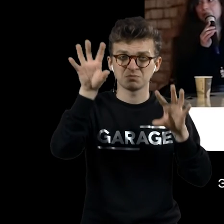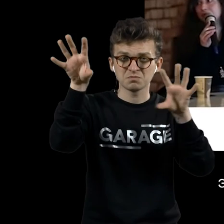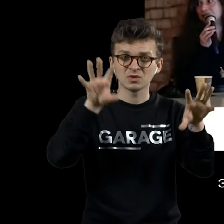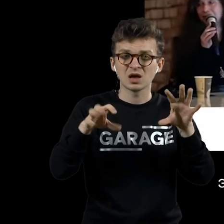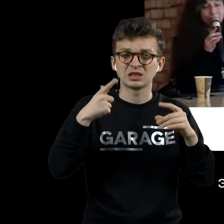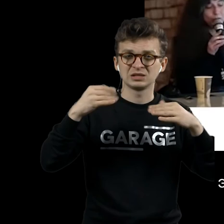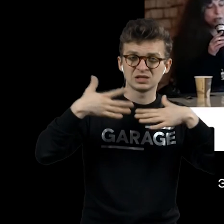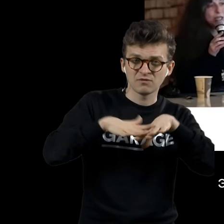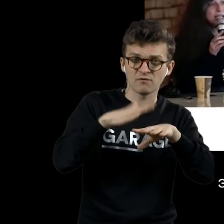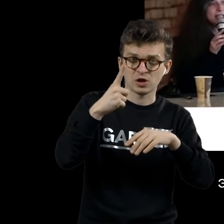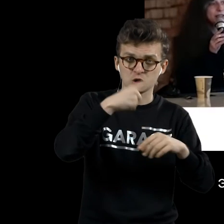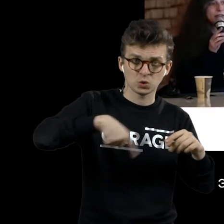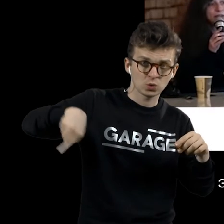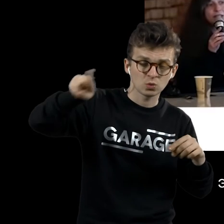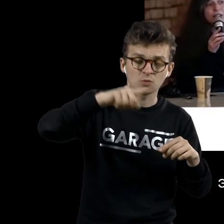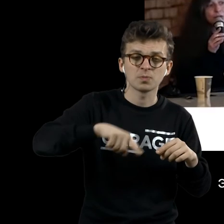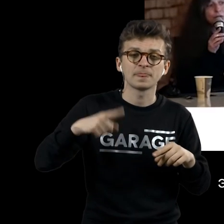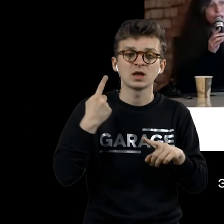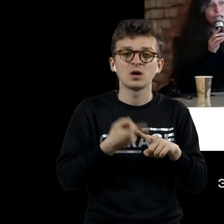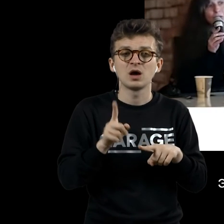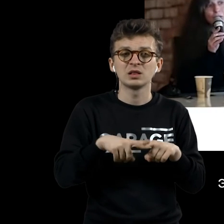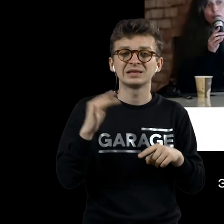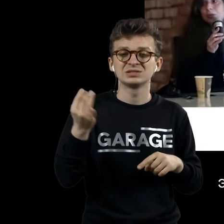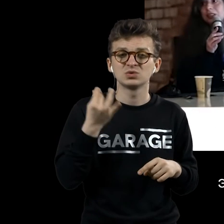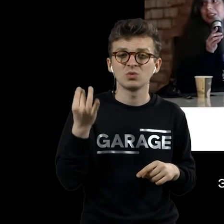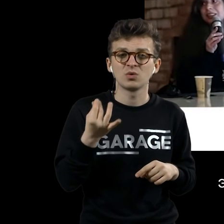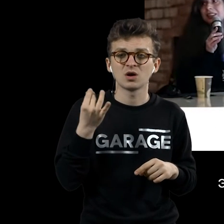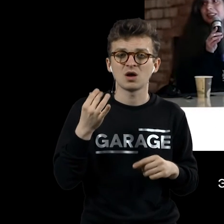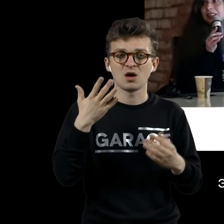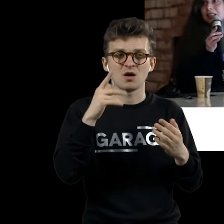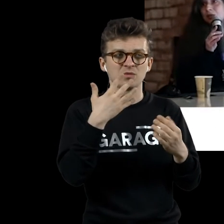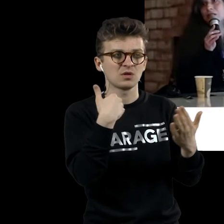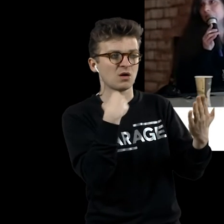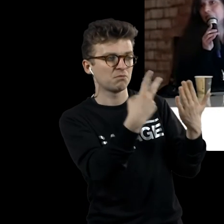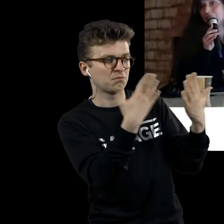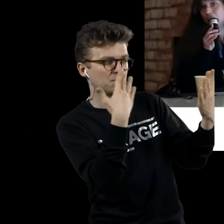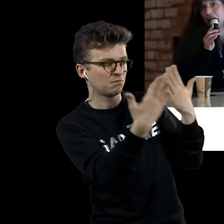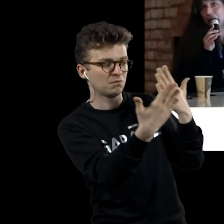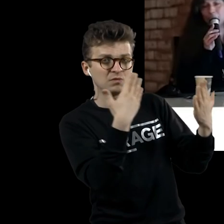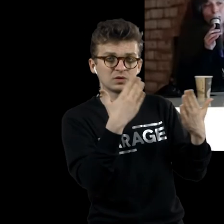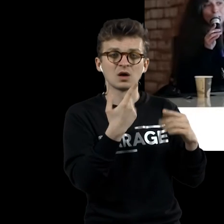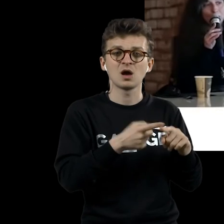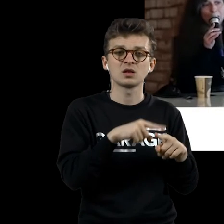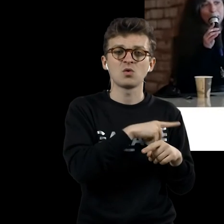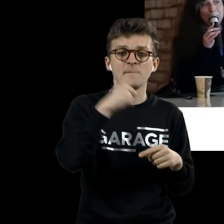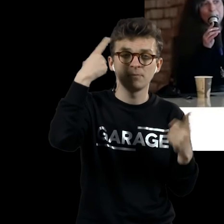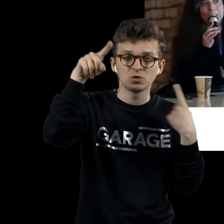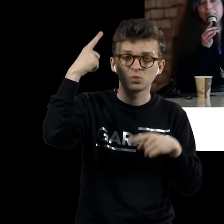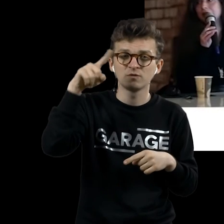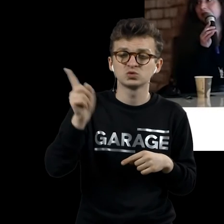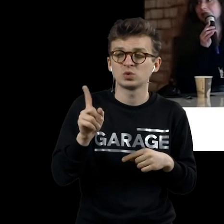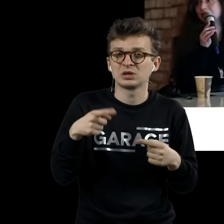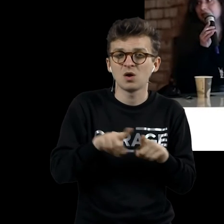сливаются в один круг. Это всякие истории с оптикой. Он изобретает опарш. Что это такое? Это